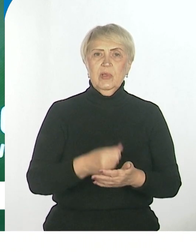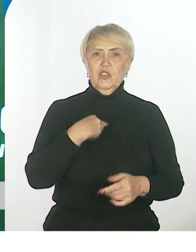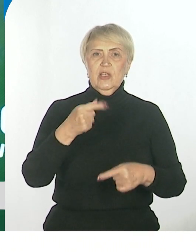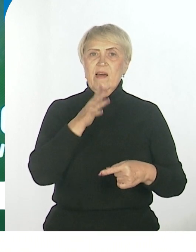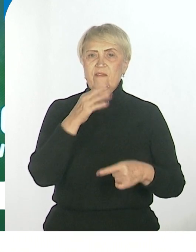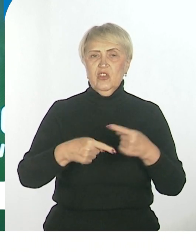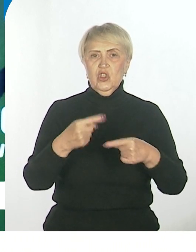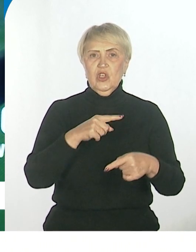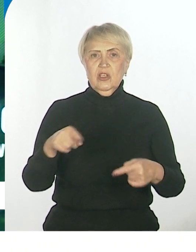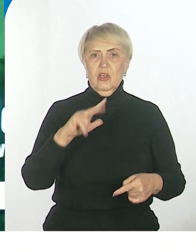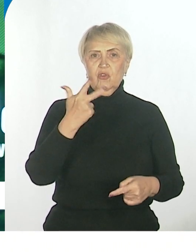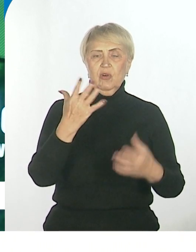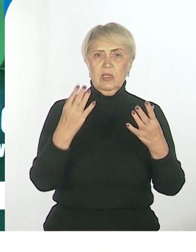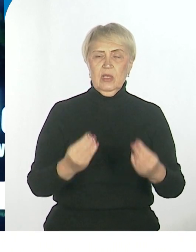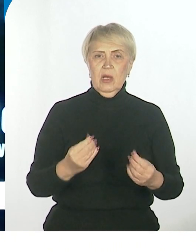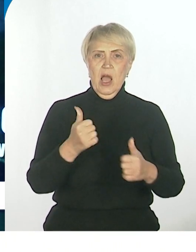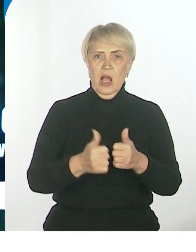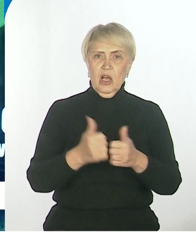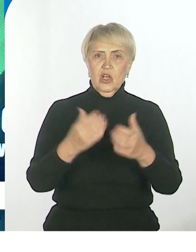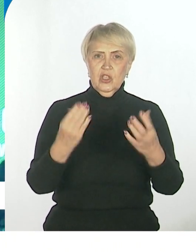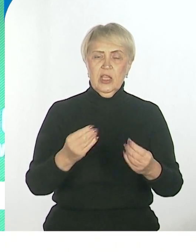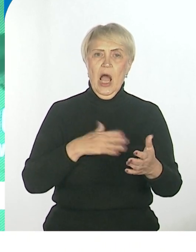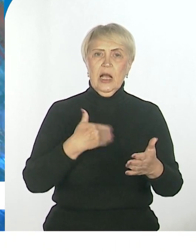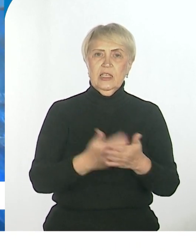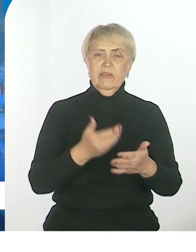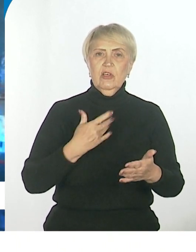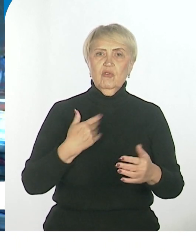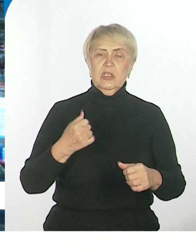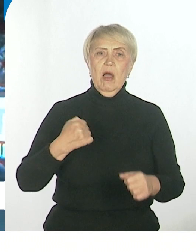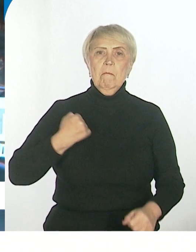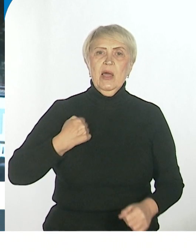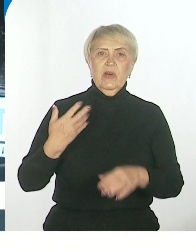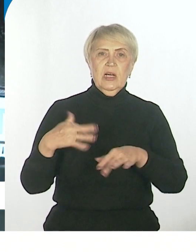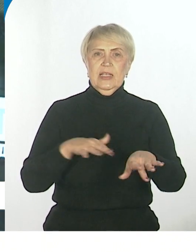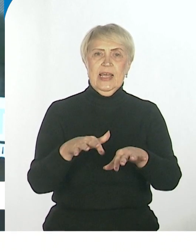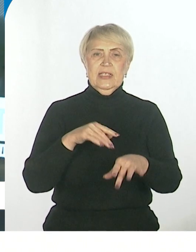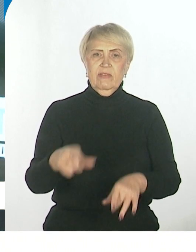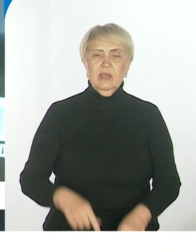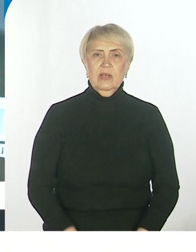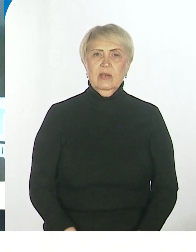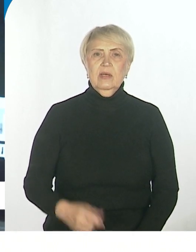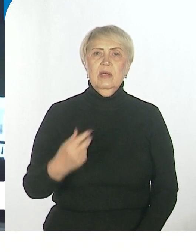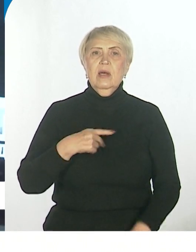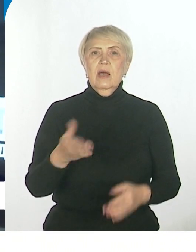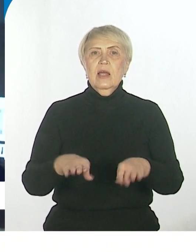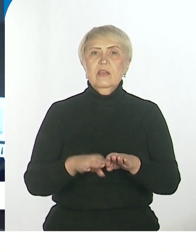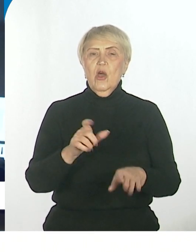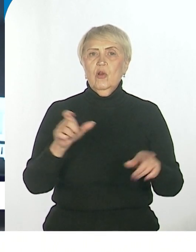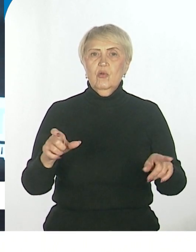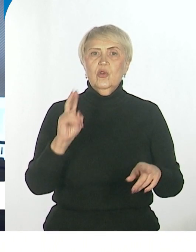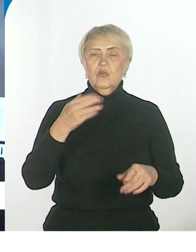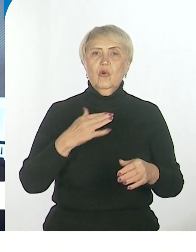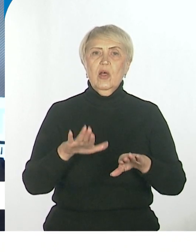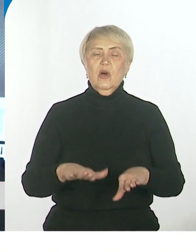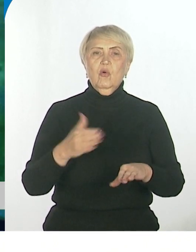нас за каждый день ведение активных боевых действий, то есть это те люди, которые на самой передовой находятся, будь